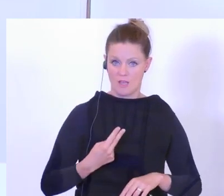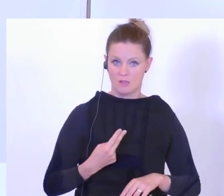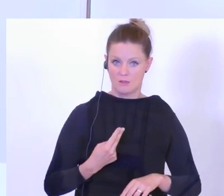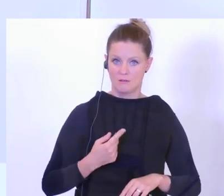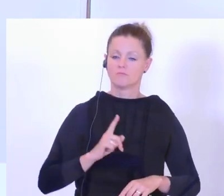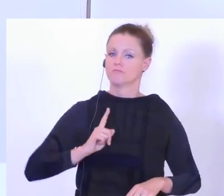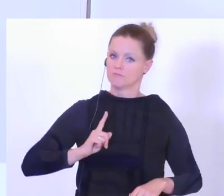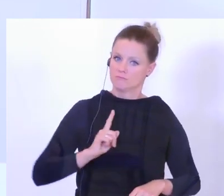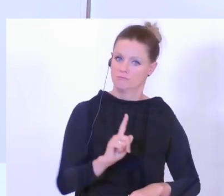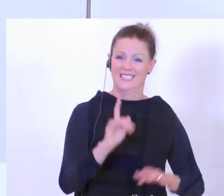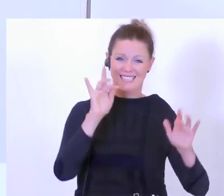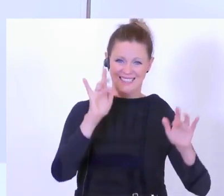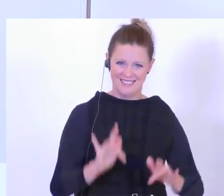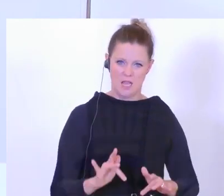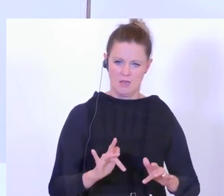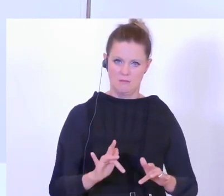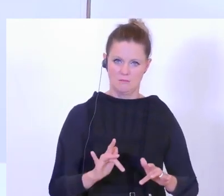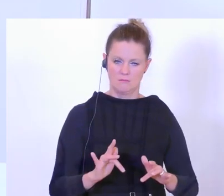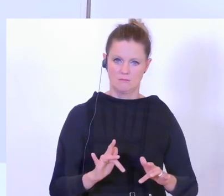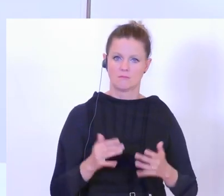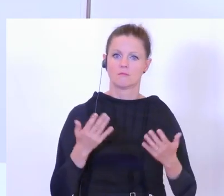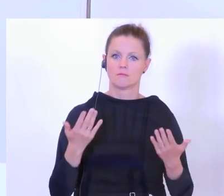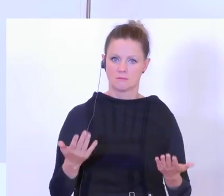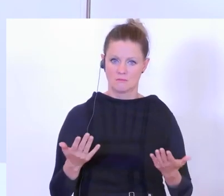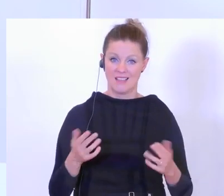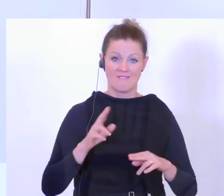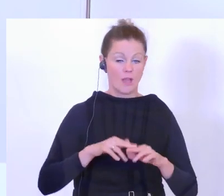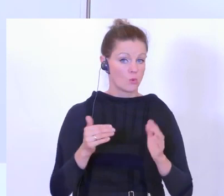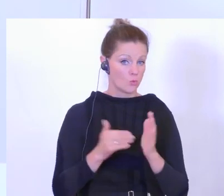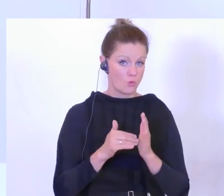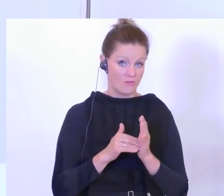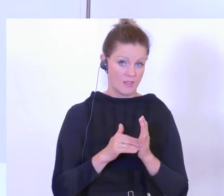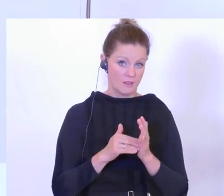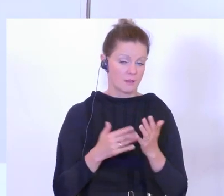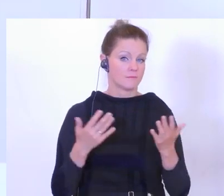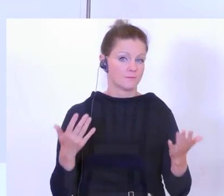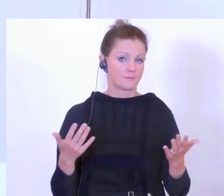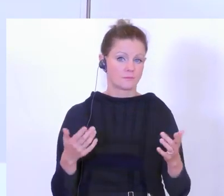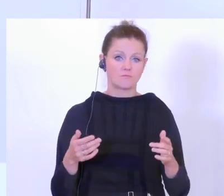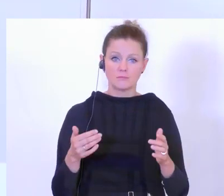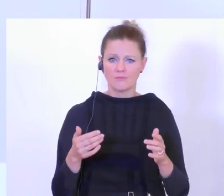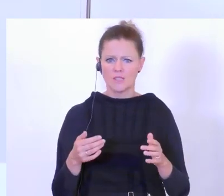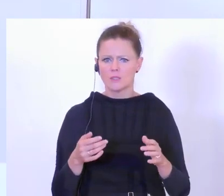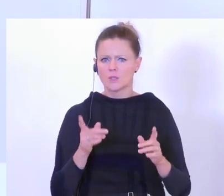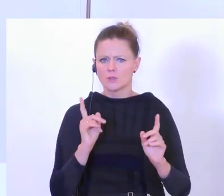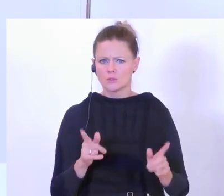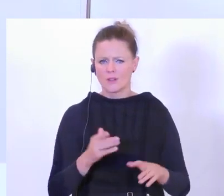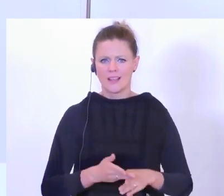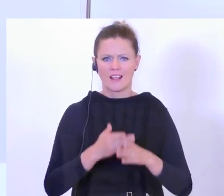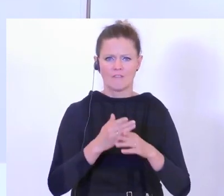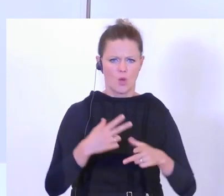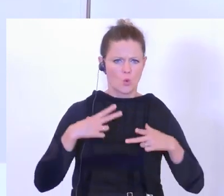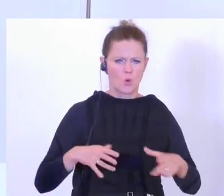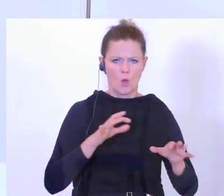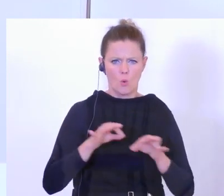da und vor Ort. Und das ist dann sozusagen das Einsatzkriterium, wenn es einmal notwendig sein sollte, auch für Ruhe und Ordnung zu sorgen in einer Gaststätte oder wo auch immer.